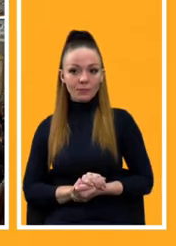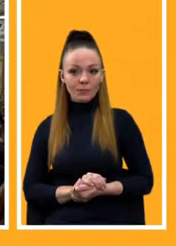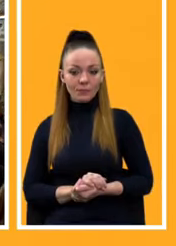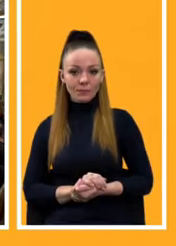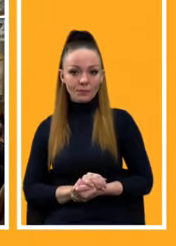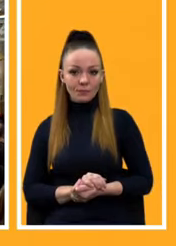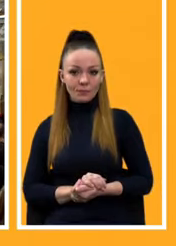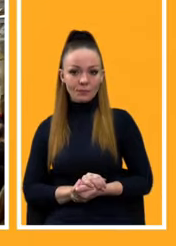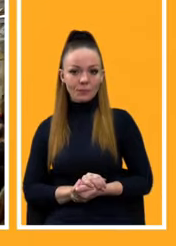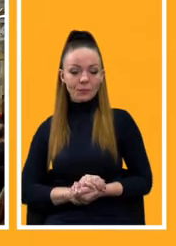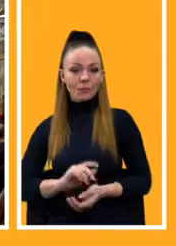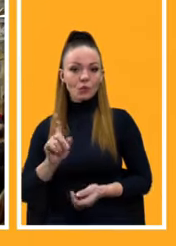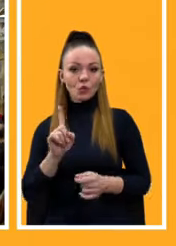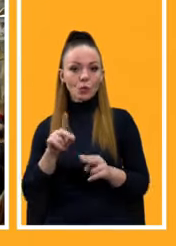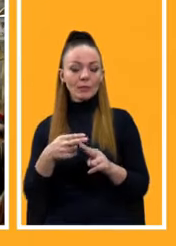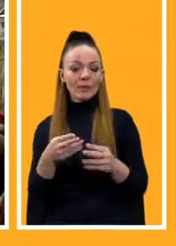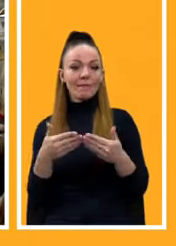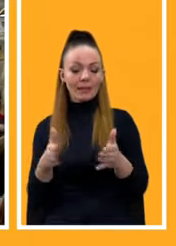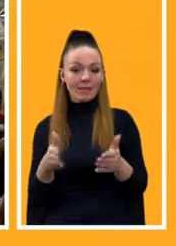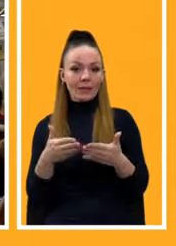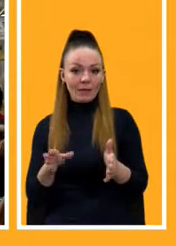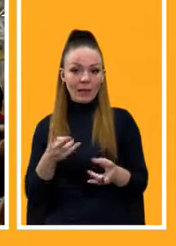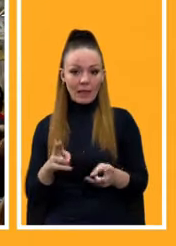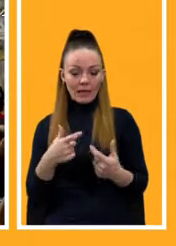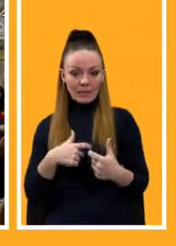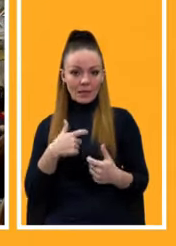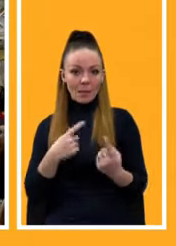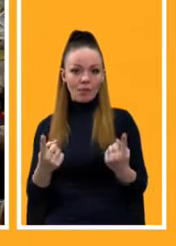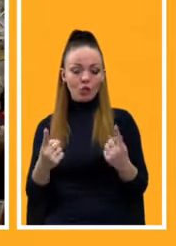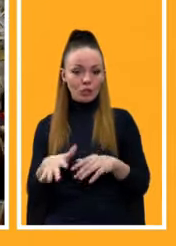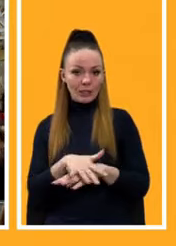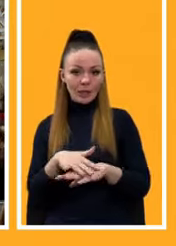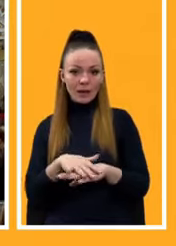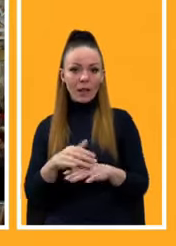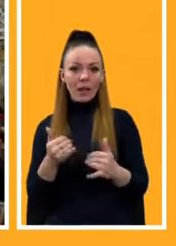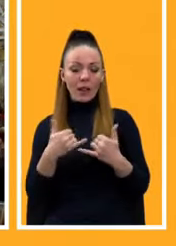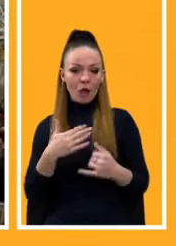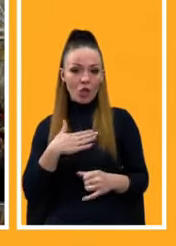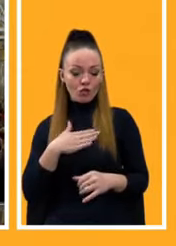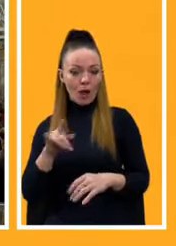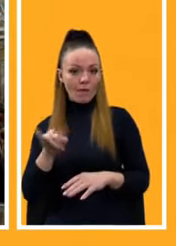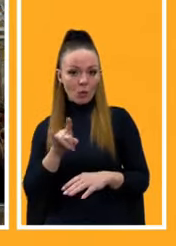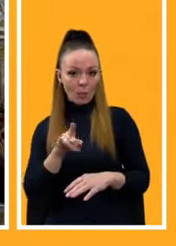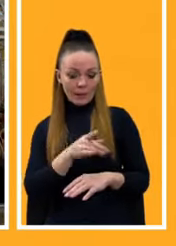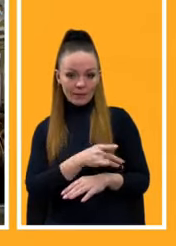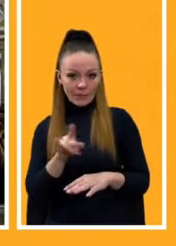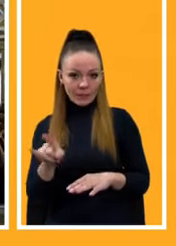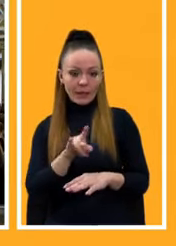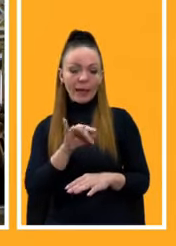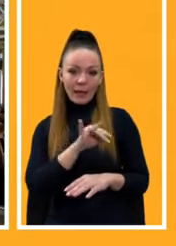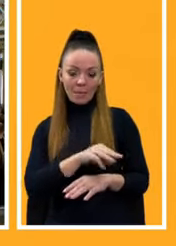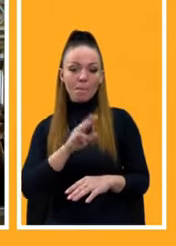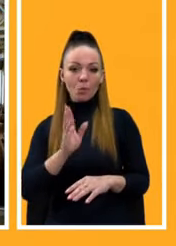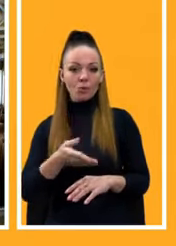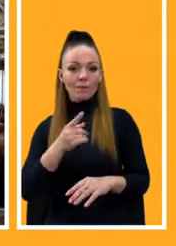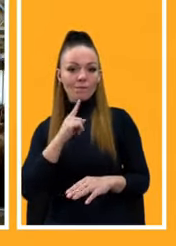Далі, що це відкриває? Відкриває для себе величезний ринок для наших авіапервізників. Так, їм буде важко, вони будуть